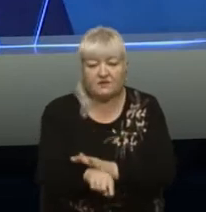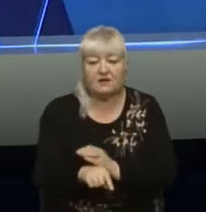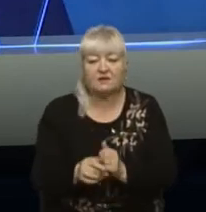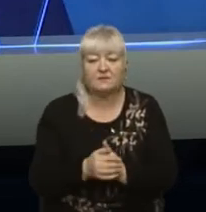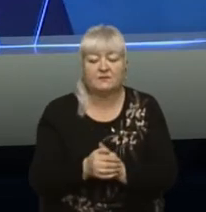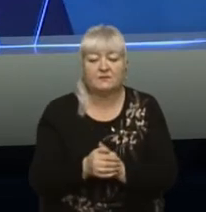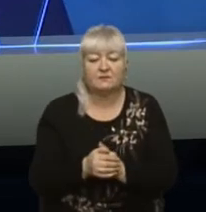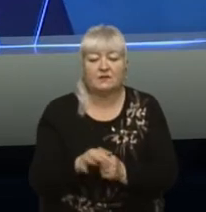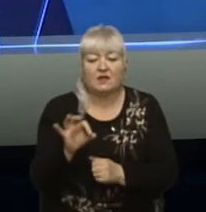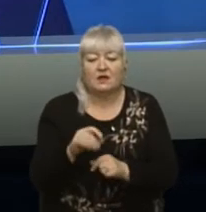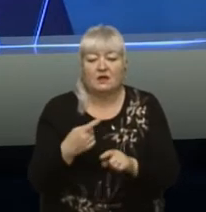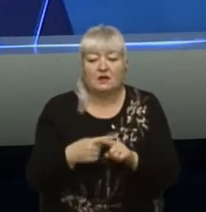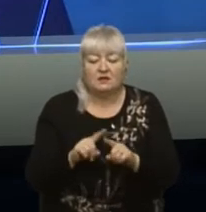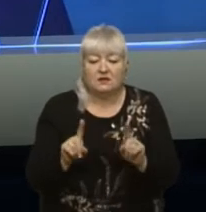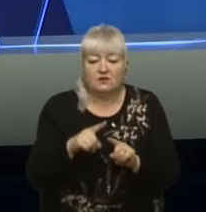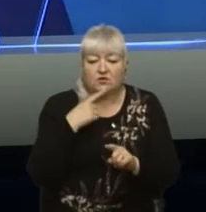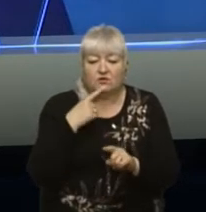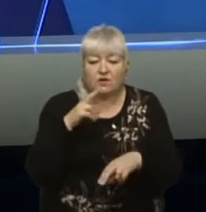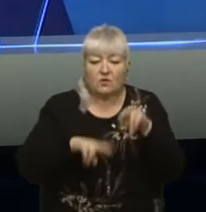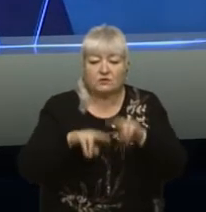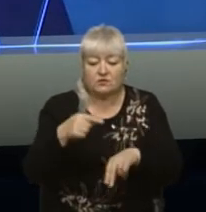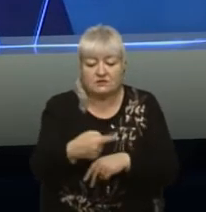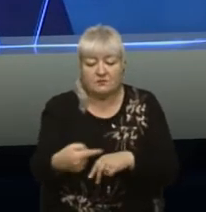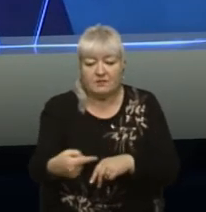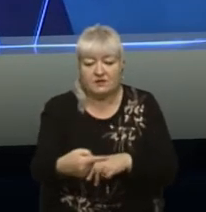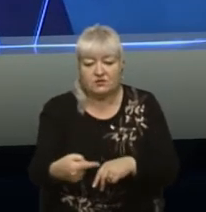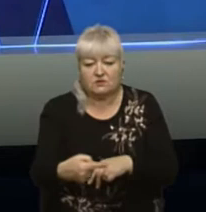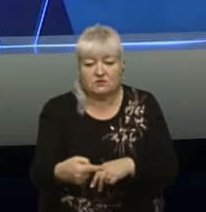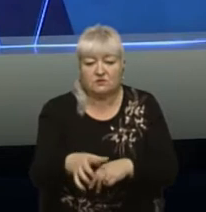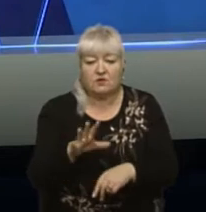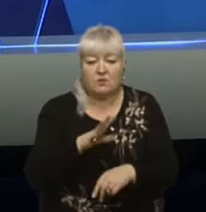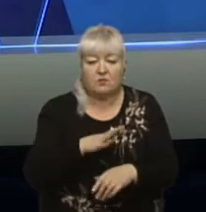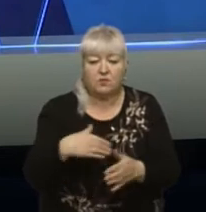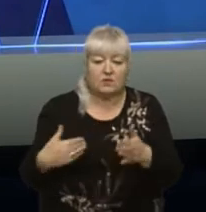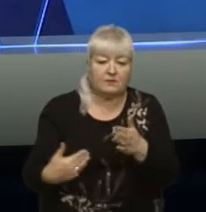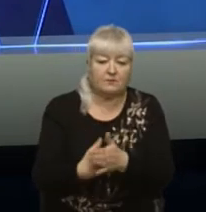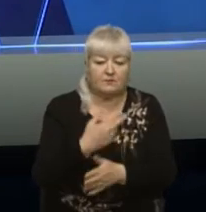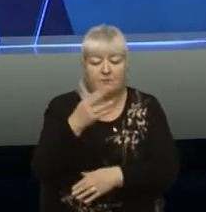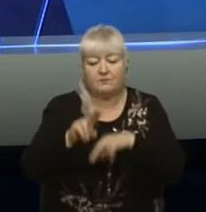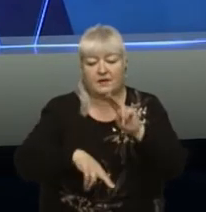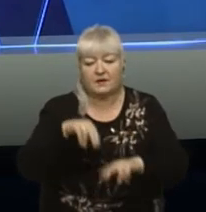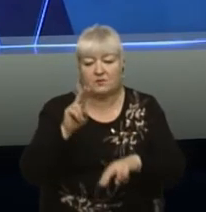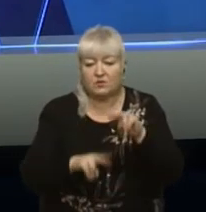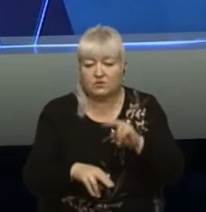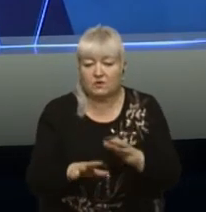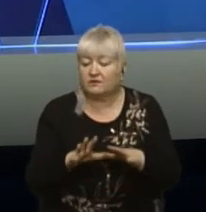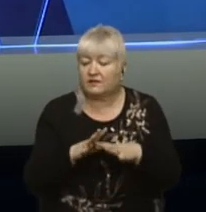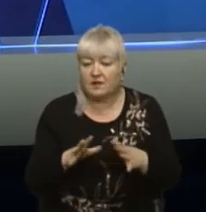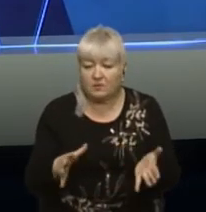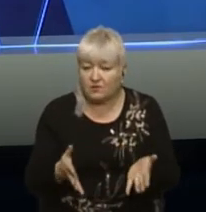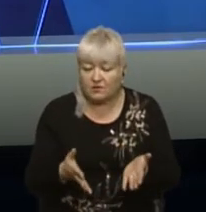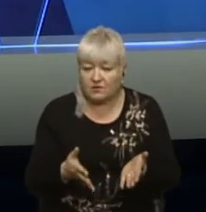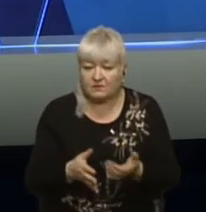про те, що говорили, що в конструкції на першому поверсі було якесь певне переобладнання, яке могло стати причиною цього, не було. Тобто